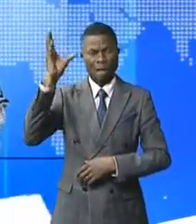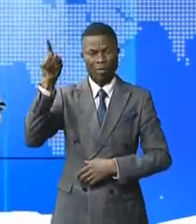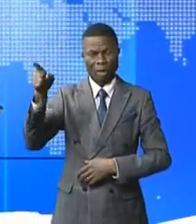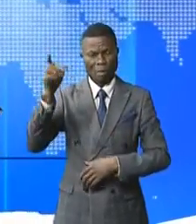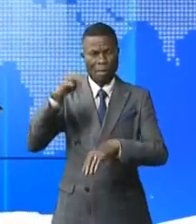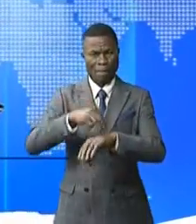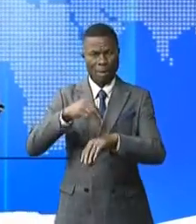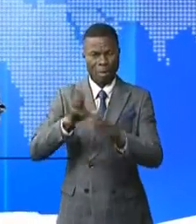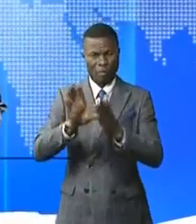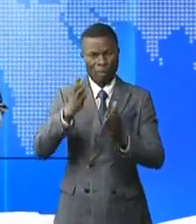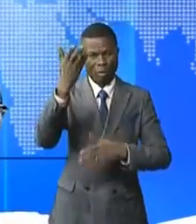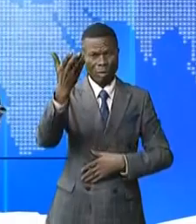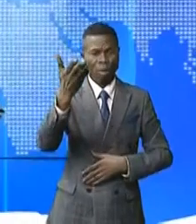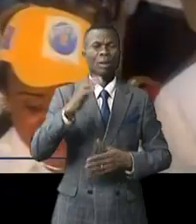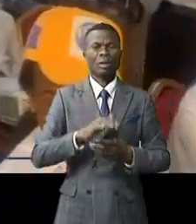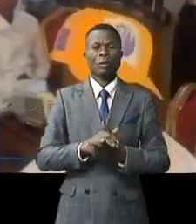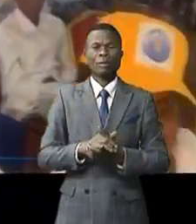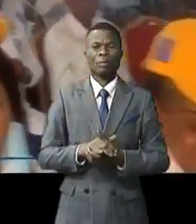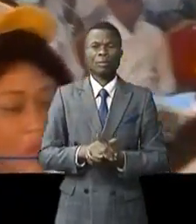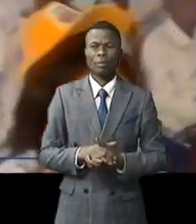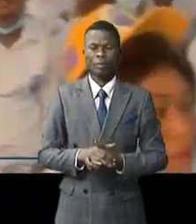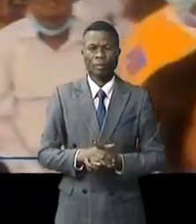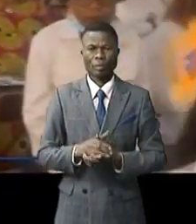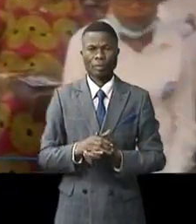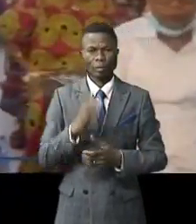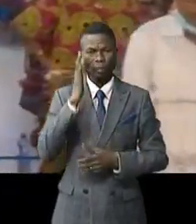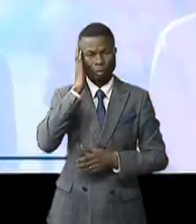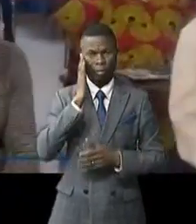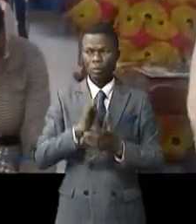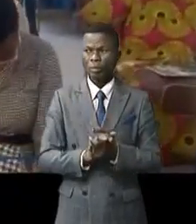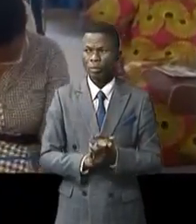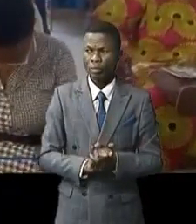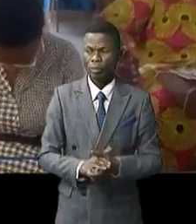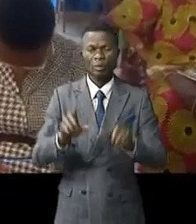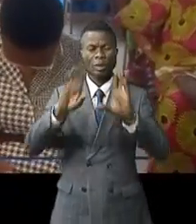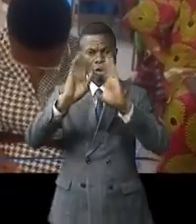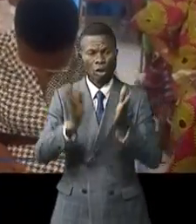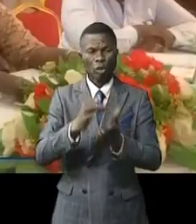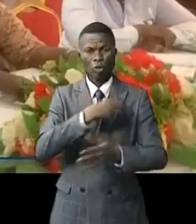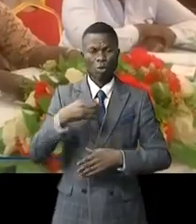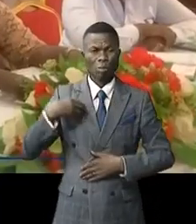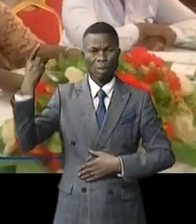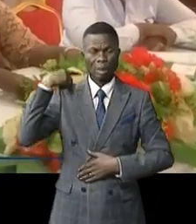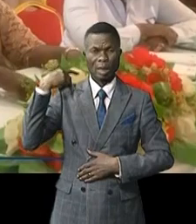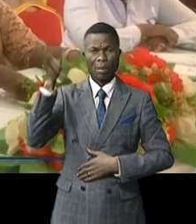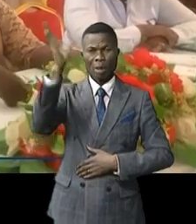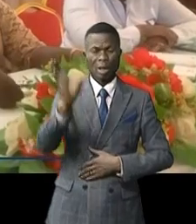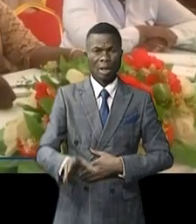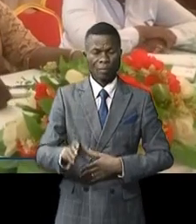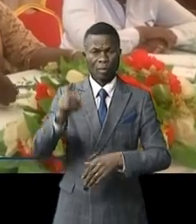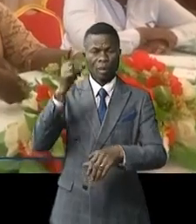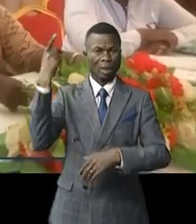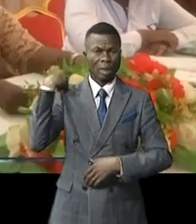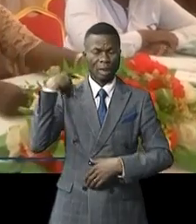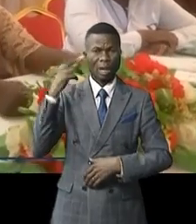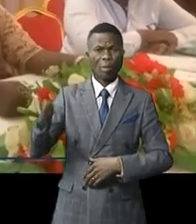dit commentaire. Lisette Moujinga. Députés et ministres provinciaux élus du Congo central, réunis, la députée